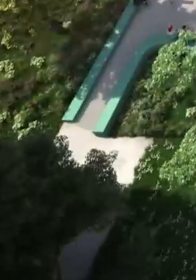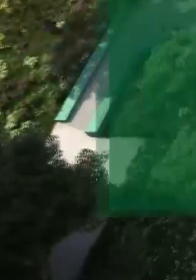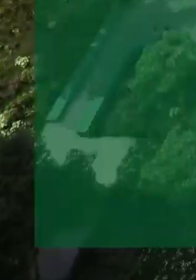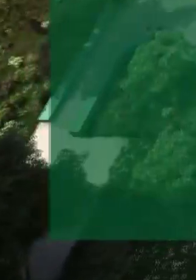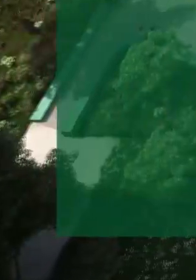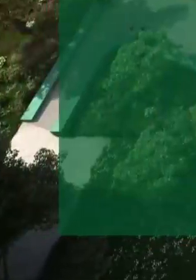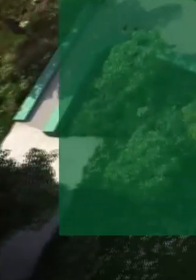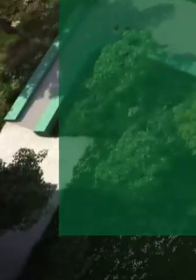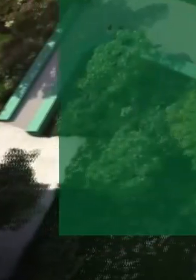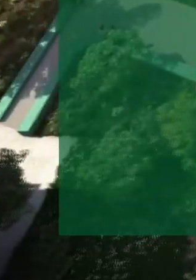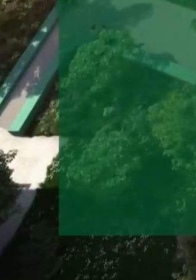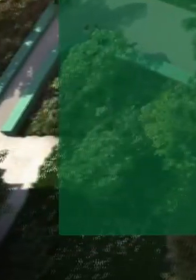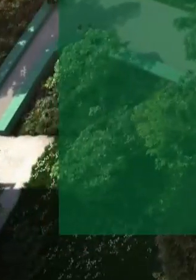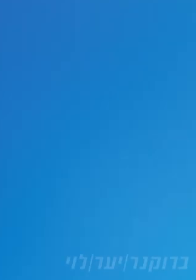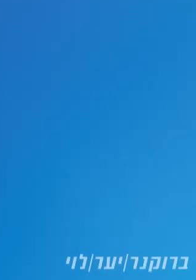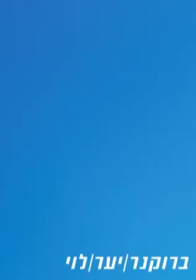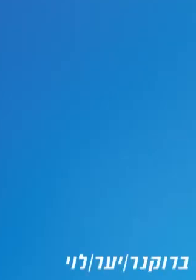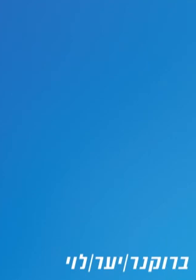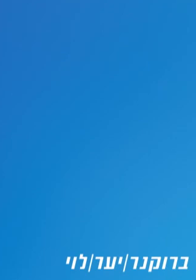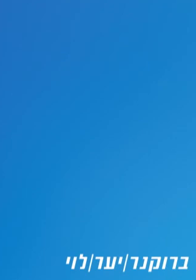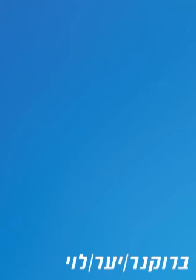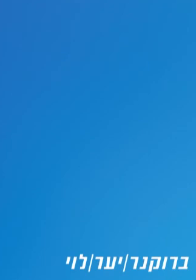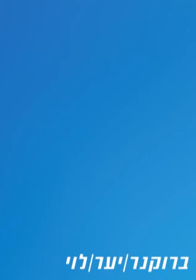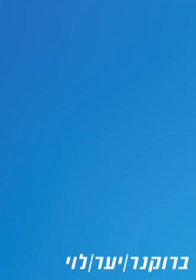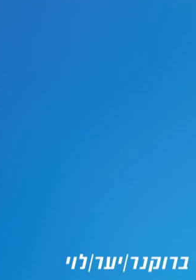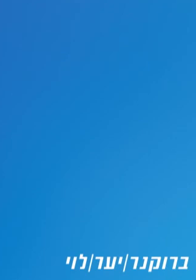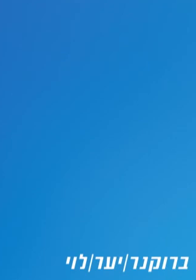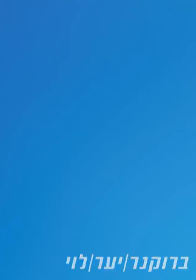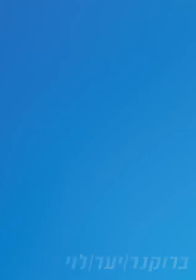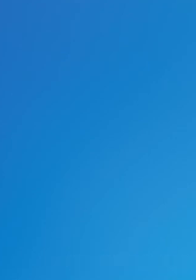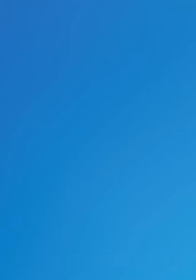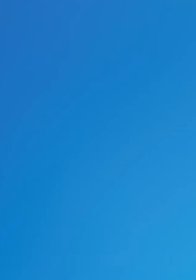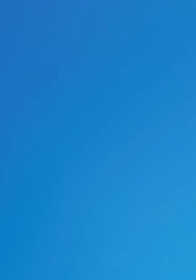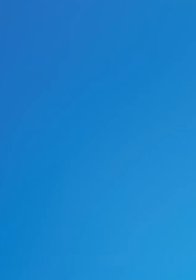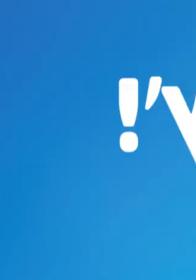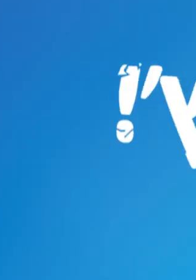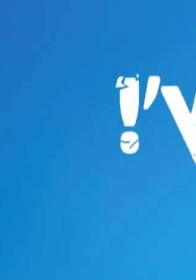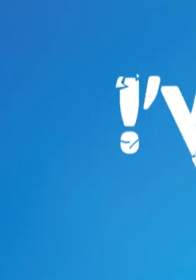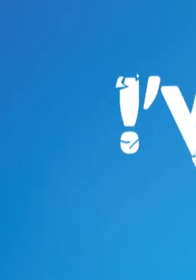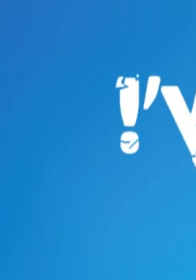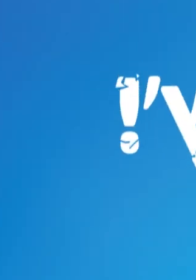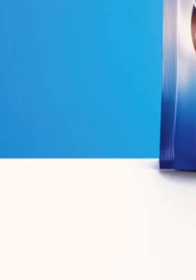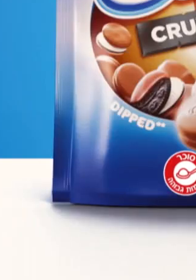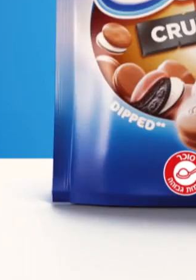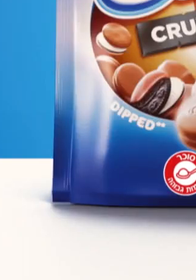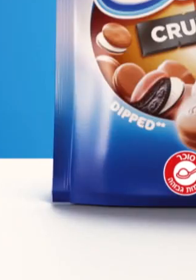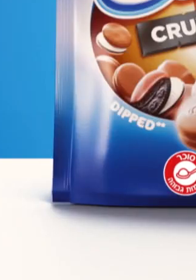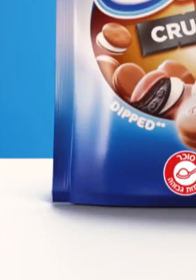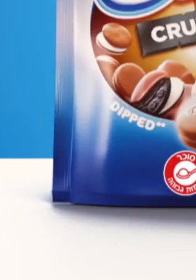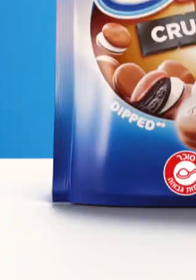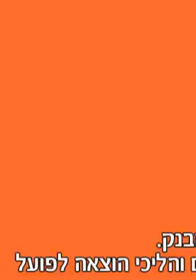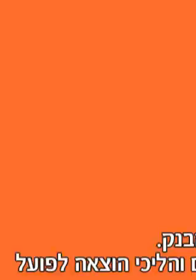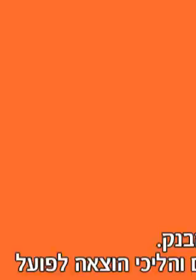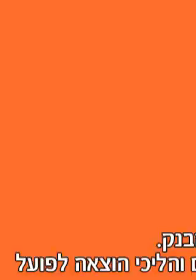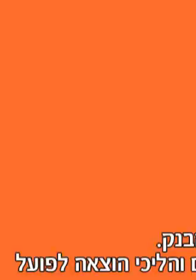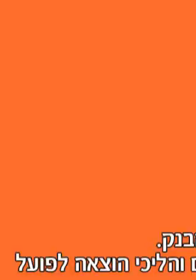אביב. קומפלקס חדש בן ושרת. אוראו מציגה. משנושי אוראו שהם כל כך, כל כך. אין פאנץ', יש קראנץ'. חדש, משנושי אוראו